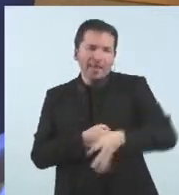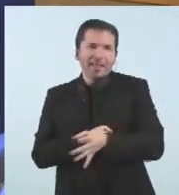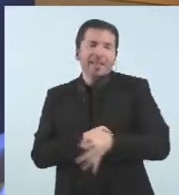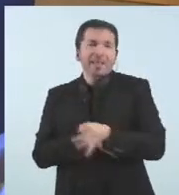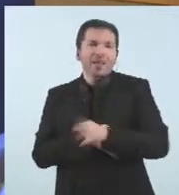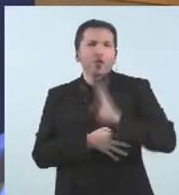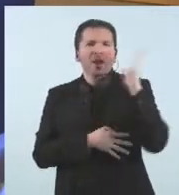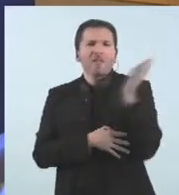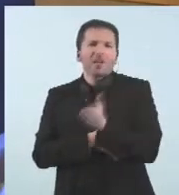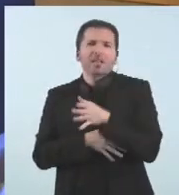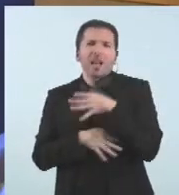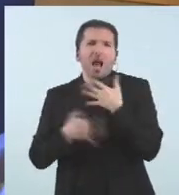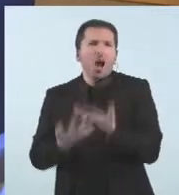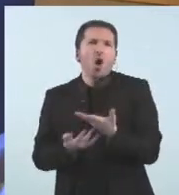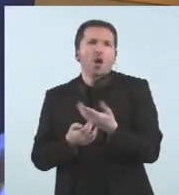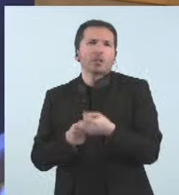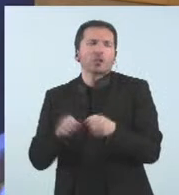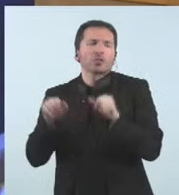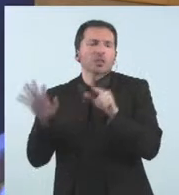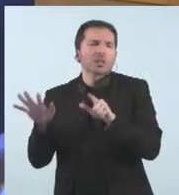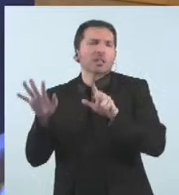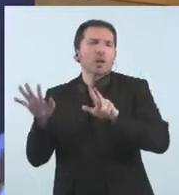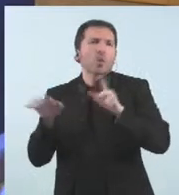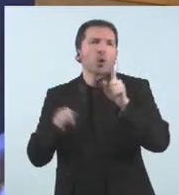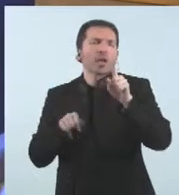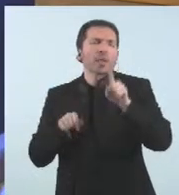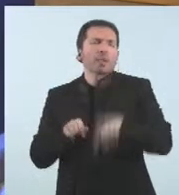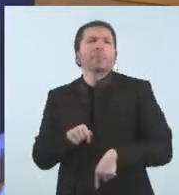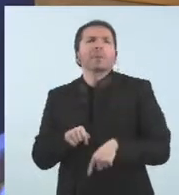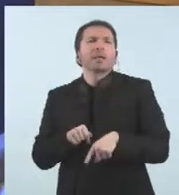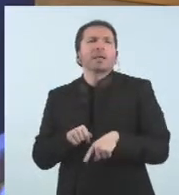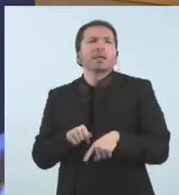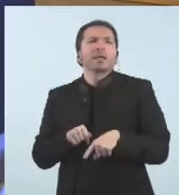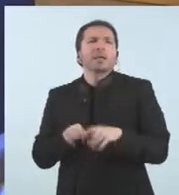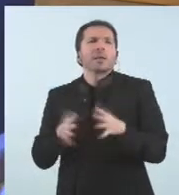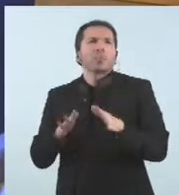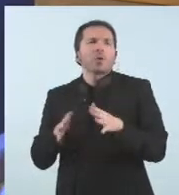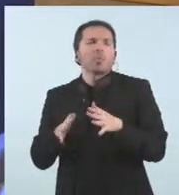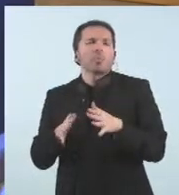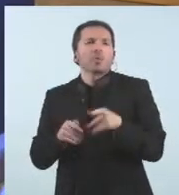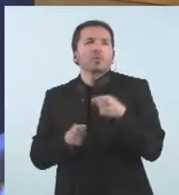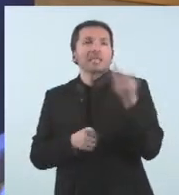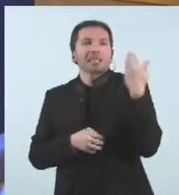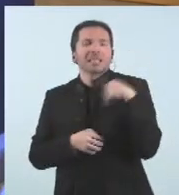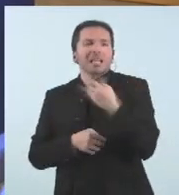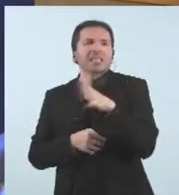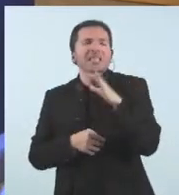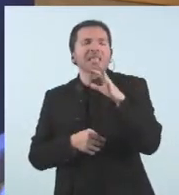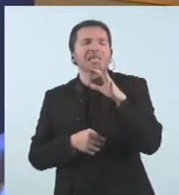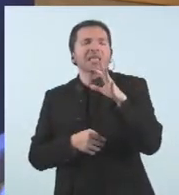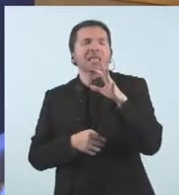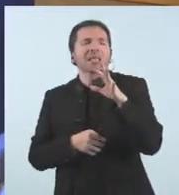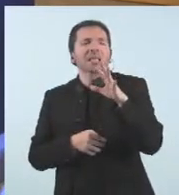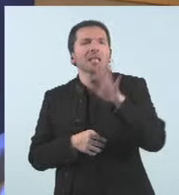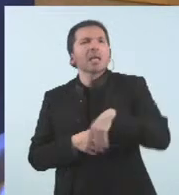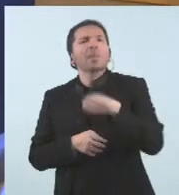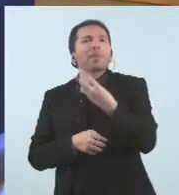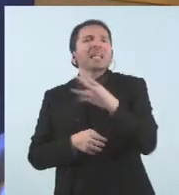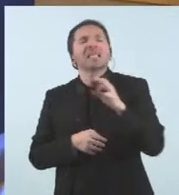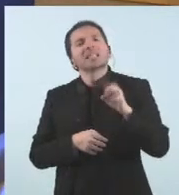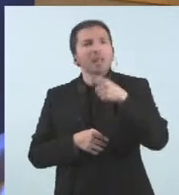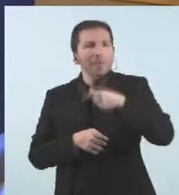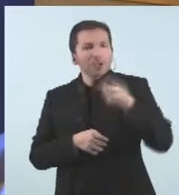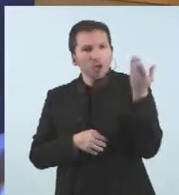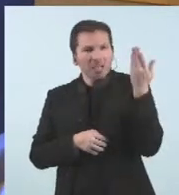som uns 70 no arriba a 78.000 oficialment i hi ha 5.300 persones que estan contagiades i quan un veu l'evolució els untis 15